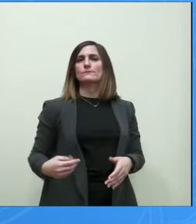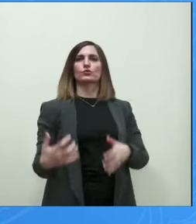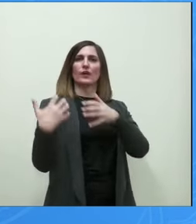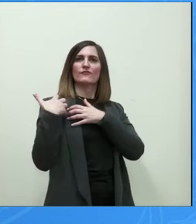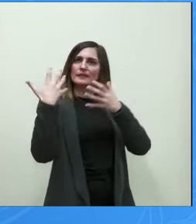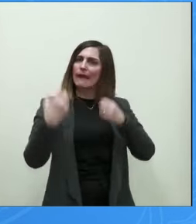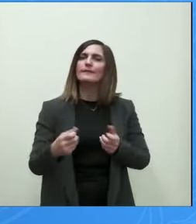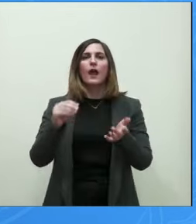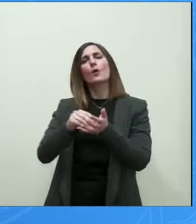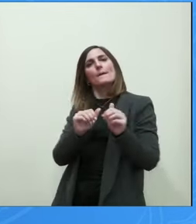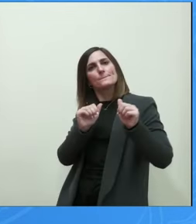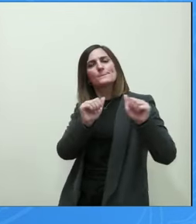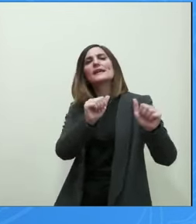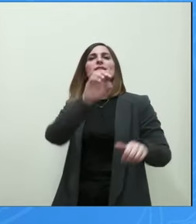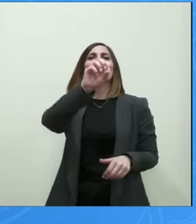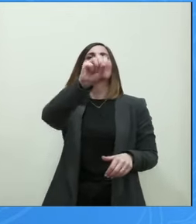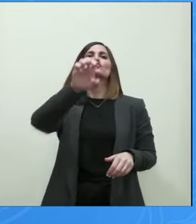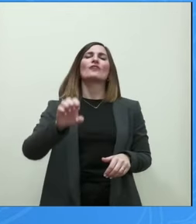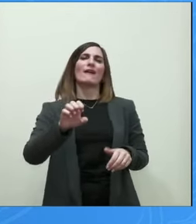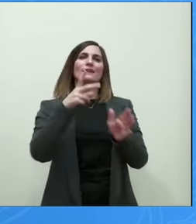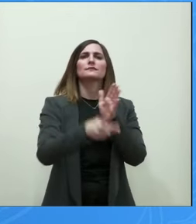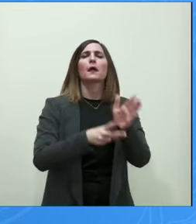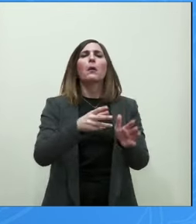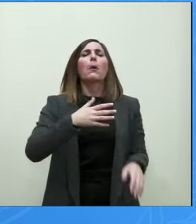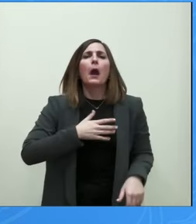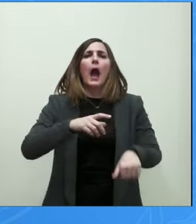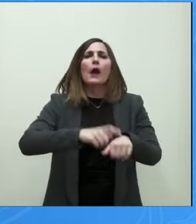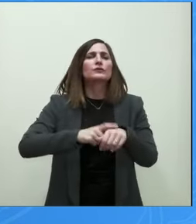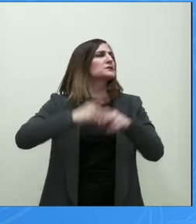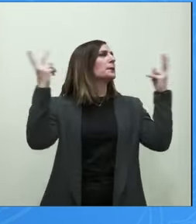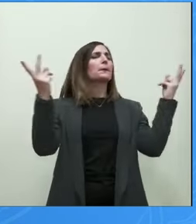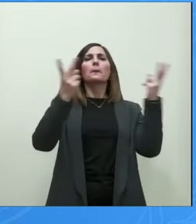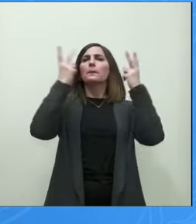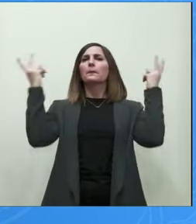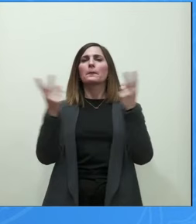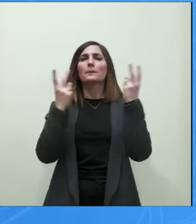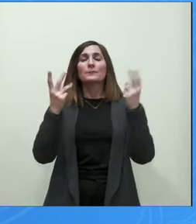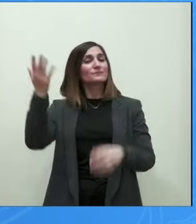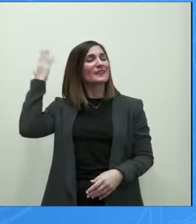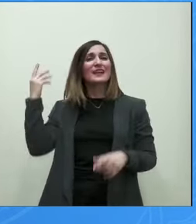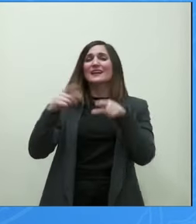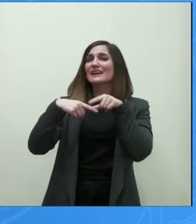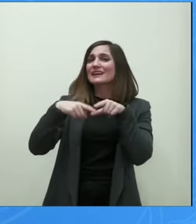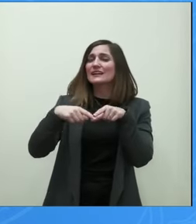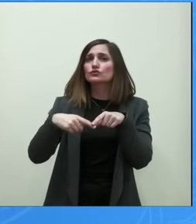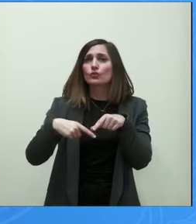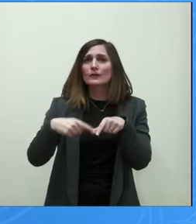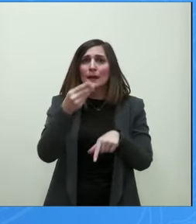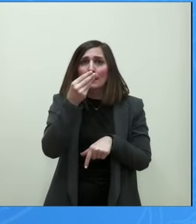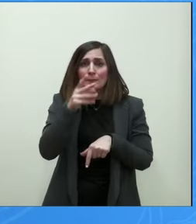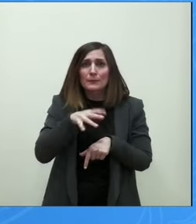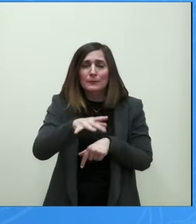την πίεση στον ΟΣΕ ΟΣΕ αγοράζει αγρούς τα Χριστούγεννα είχαμε παρολίγον